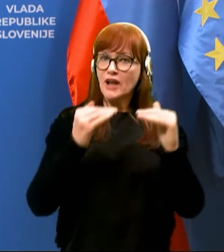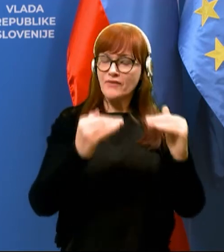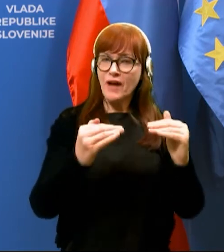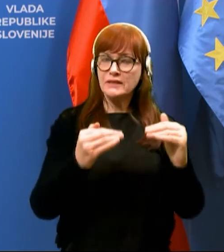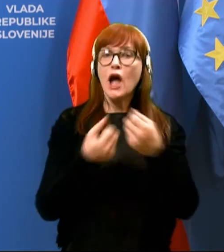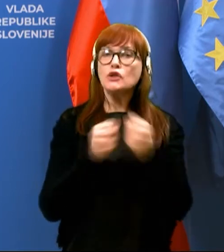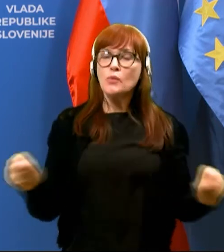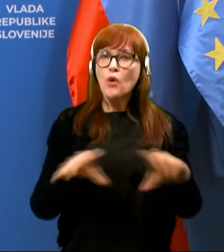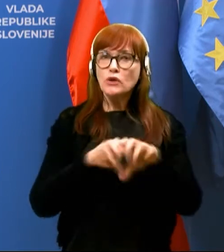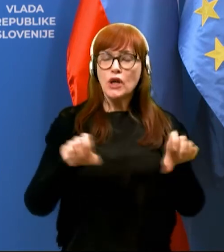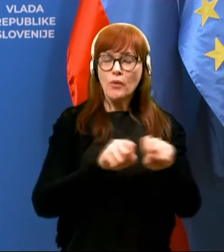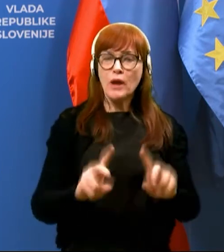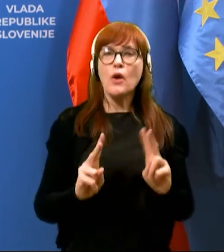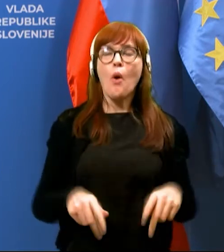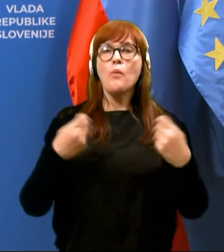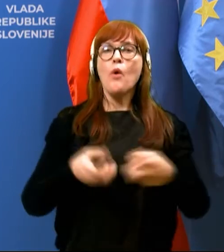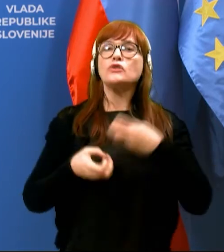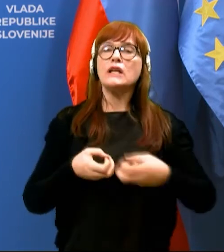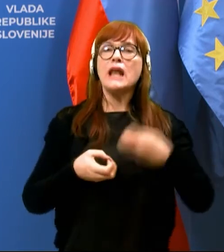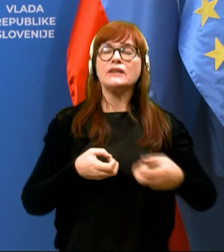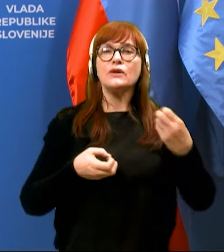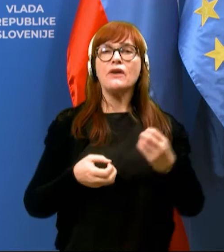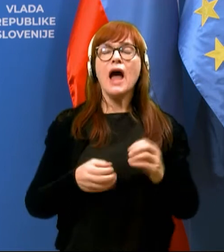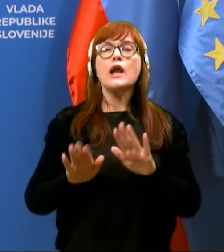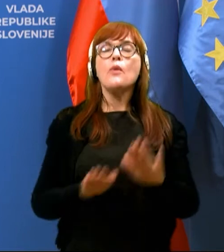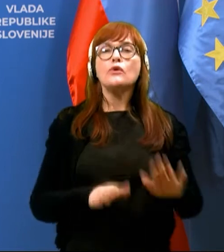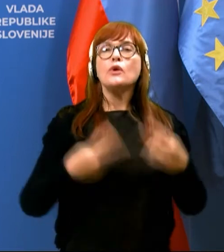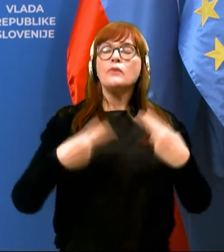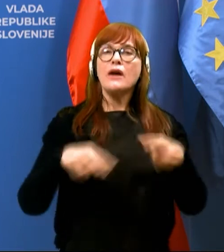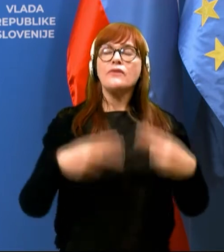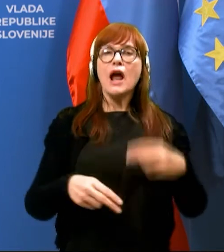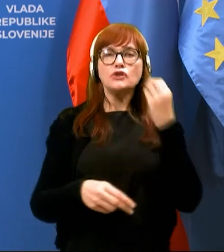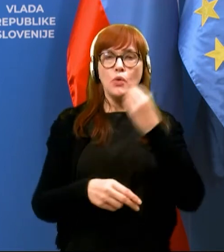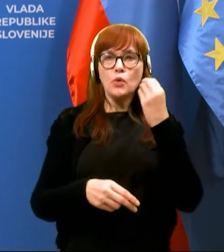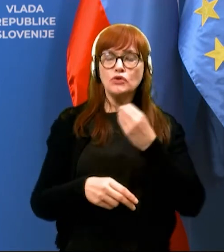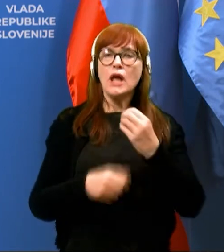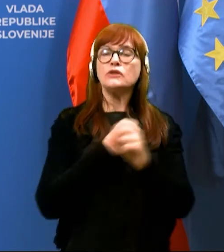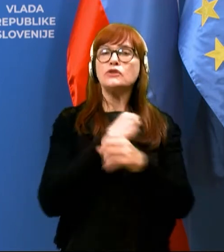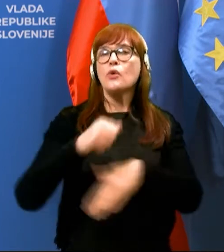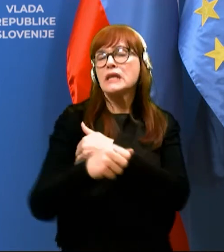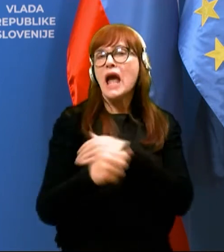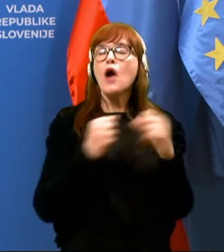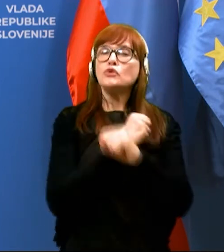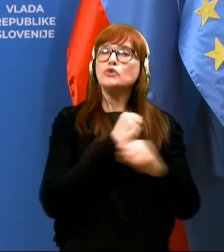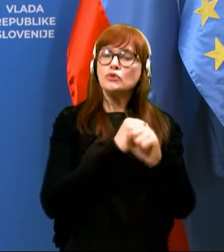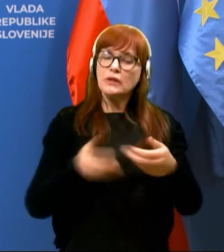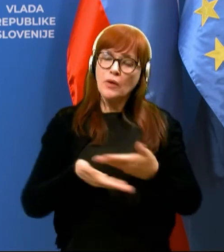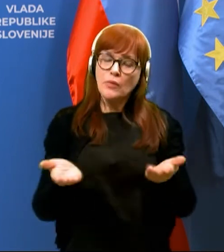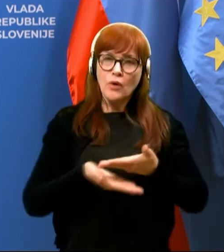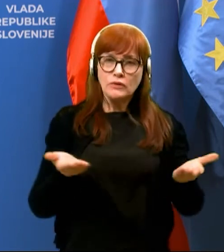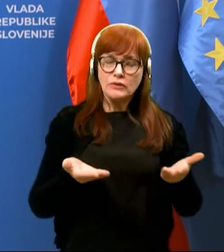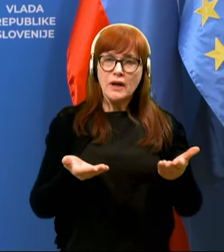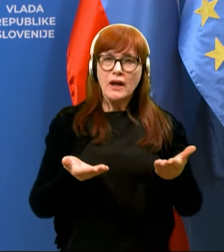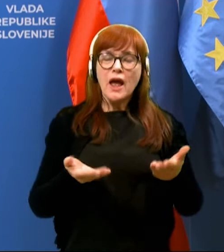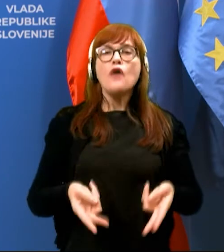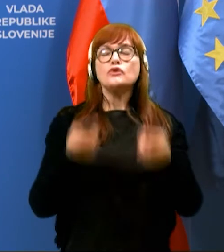okrepov, to mogoča seveda nadaljevanje postopnega vračanja učencev, dijakov, študentov v prostore vzgojnoizražovalnih